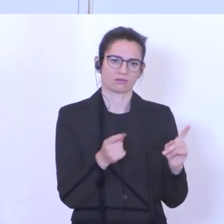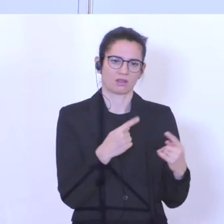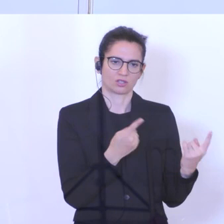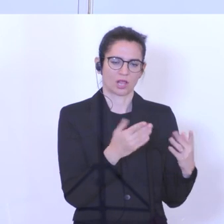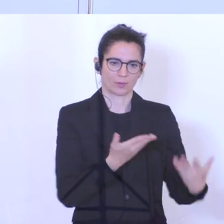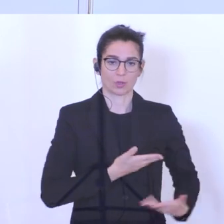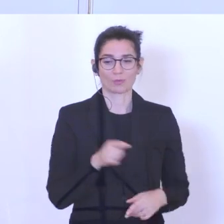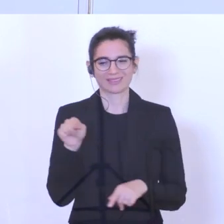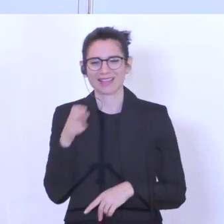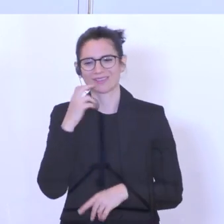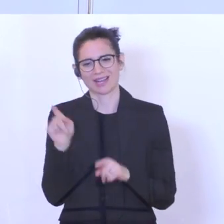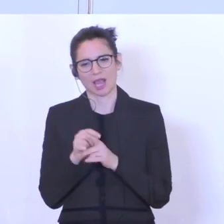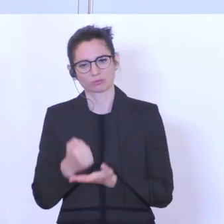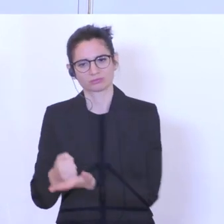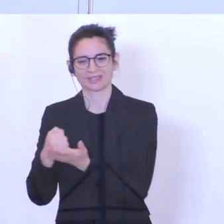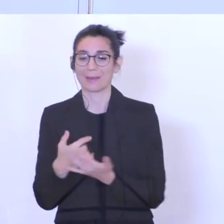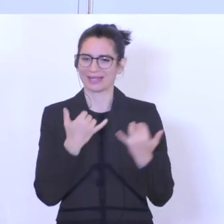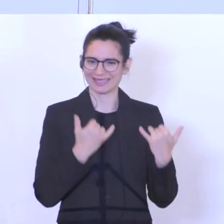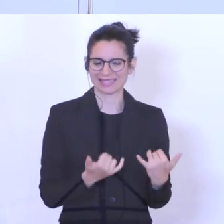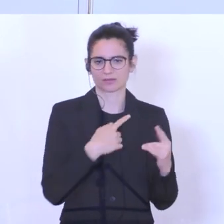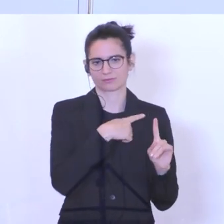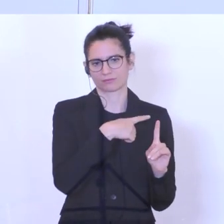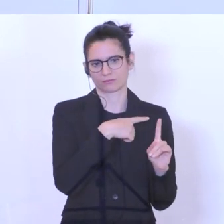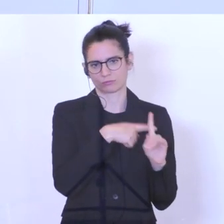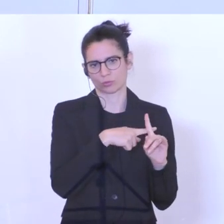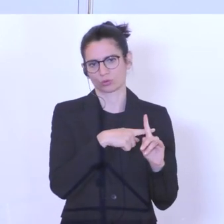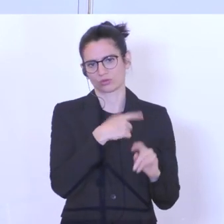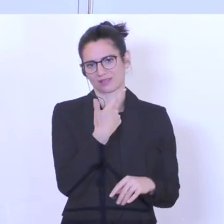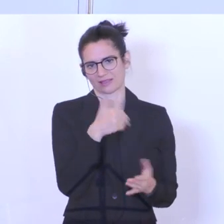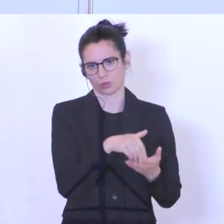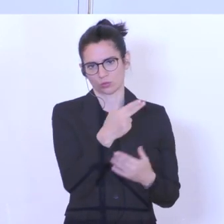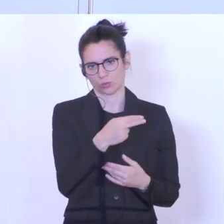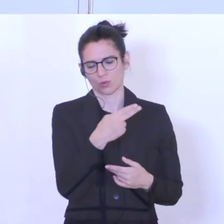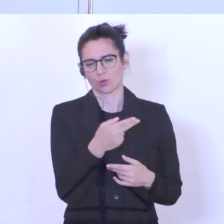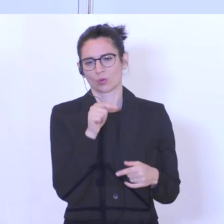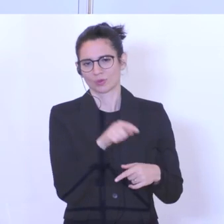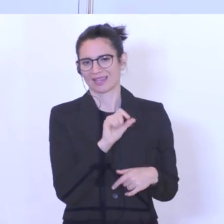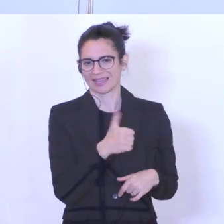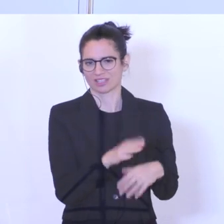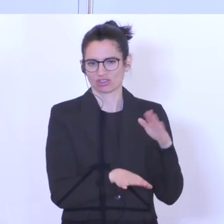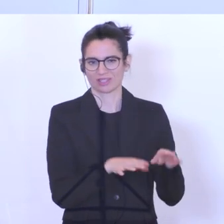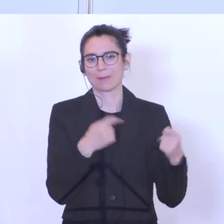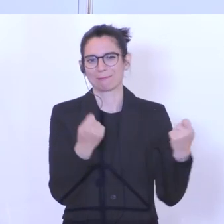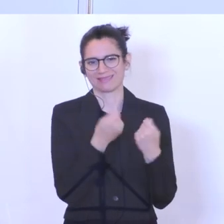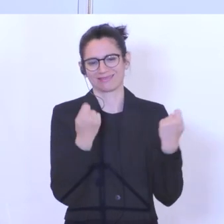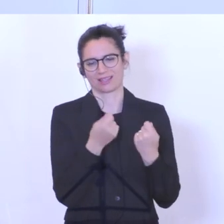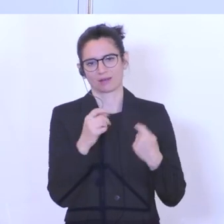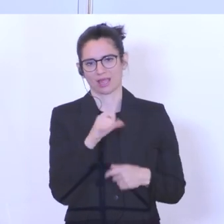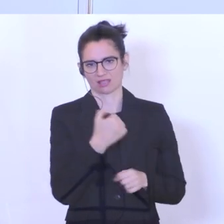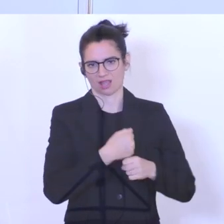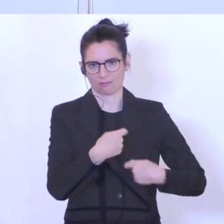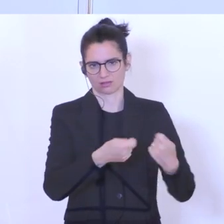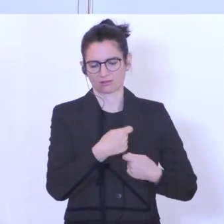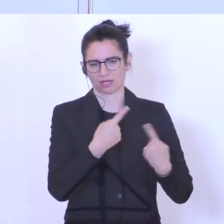zu stellen. Jetzt wollen wir mal mit den 2.000-Euro-Bonus einen ersten Schritt setzen, dass die Betriebe Lehrlinge aufnehmen.